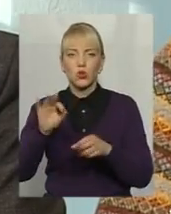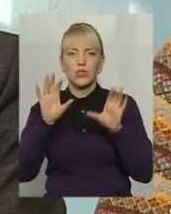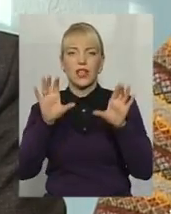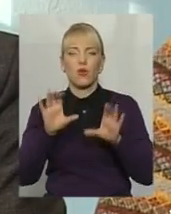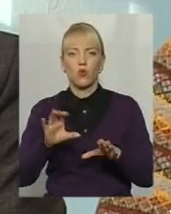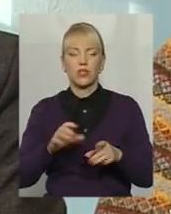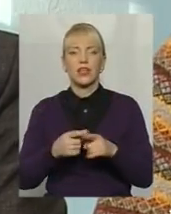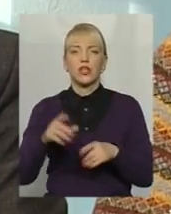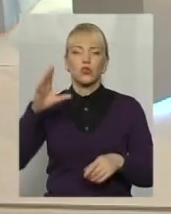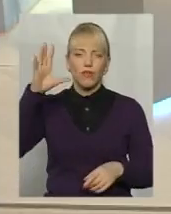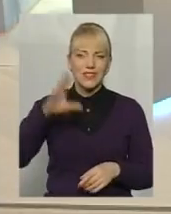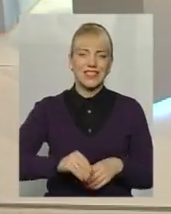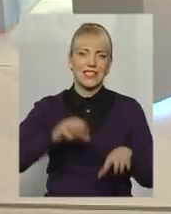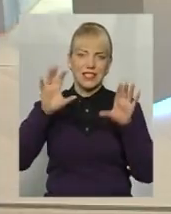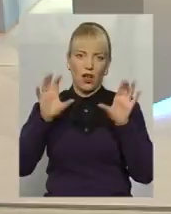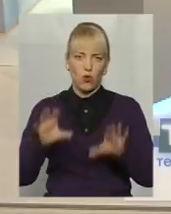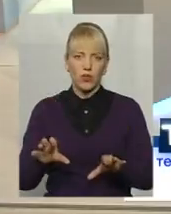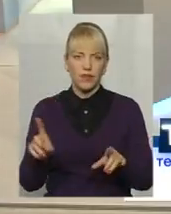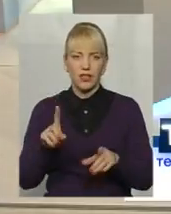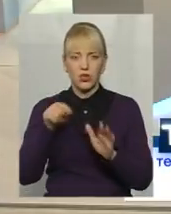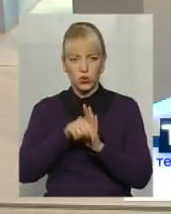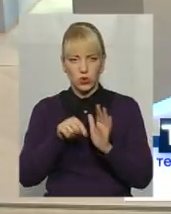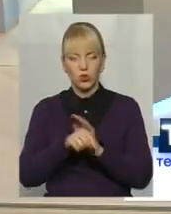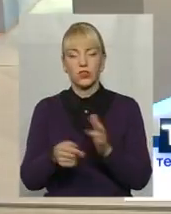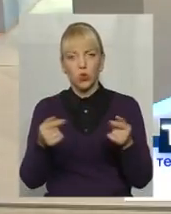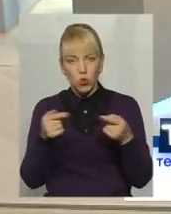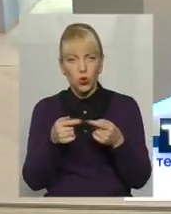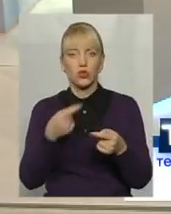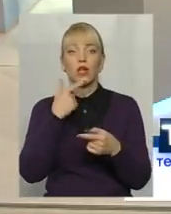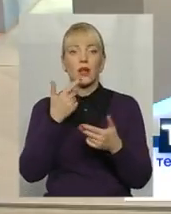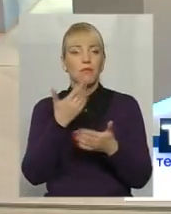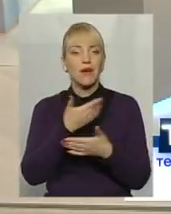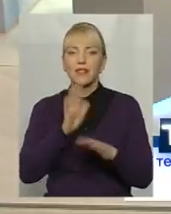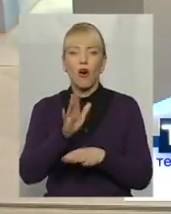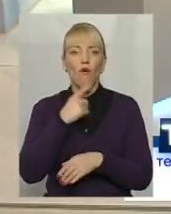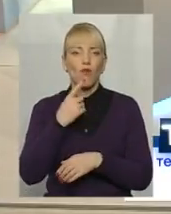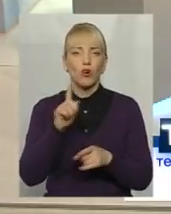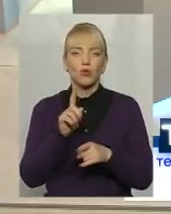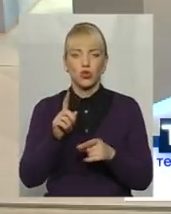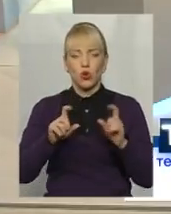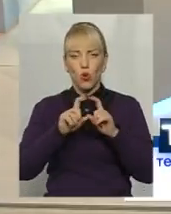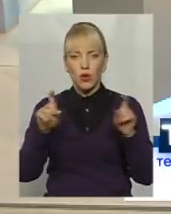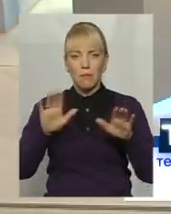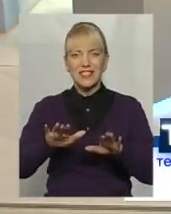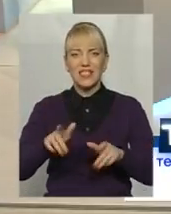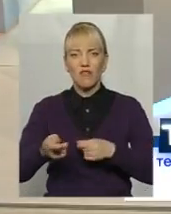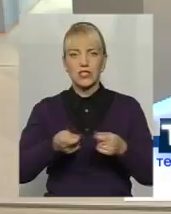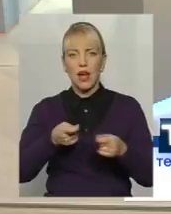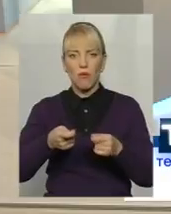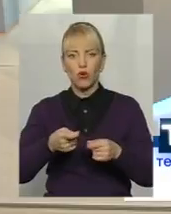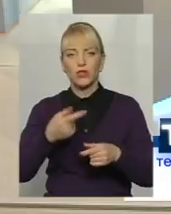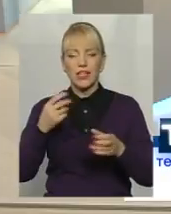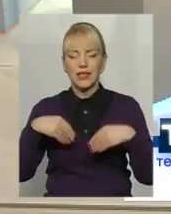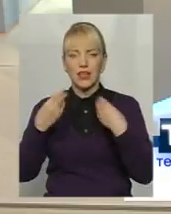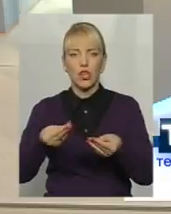Низки всіх законів, які стосуються. Точно. Сьогодні ми не говоримо про те, що органам місцевого самоврядування надаються